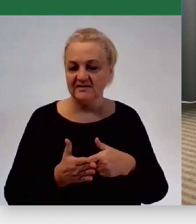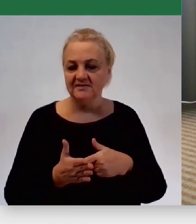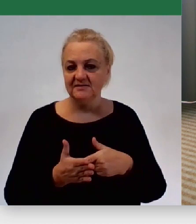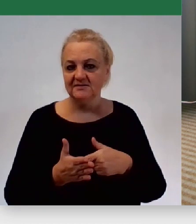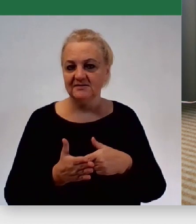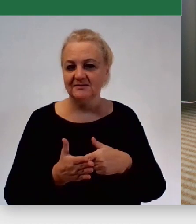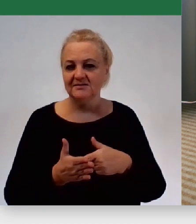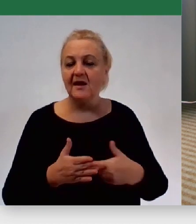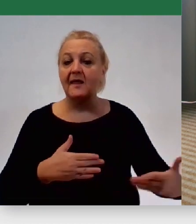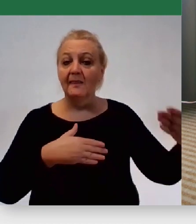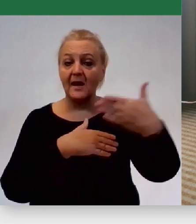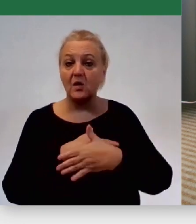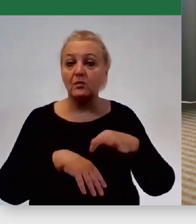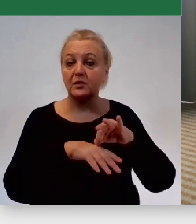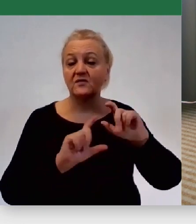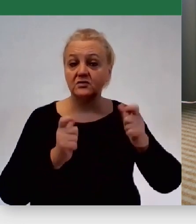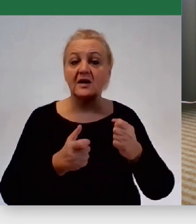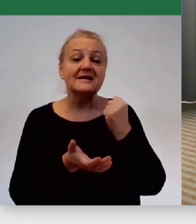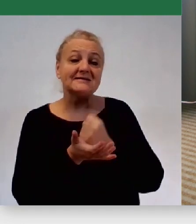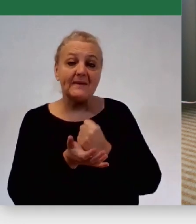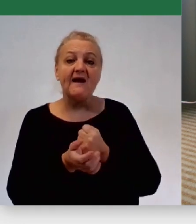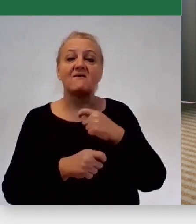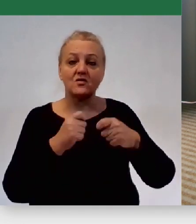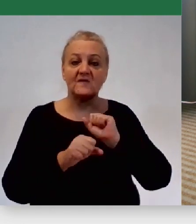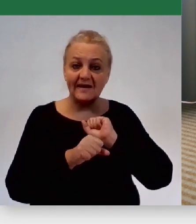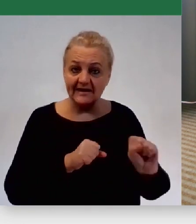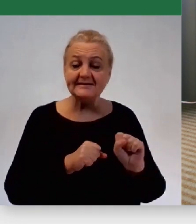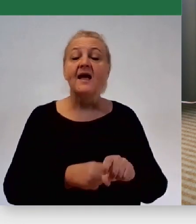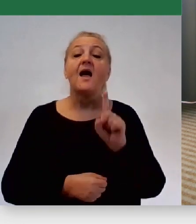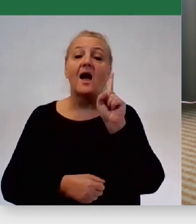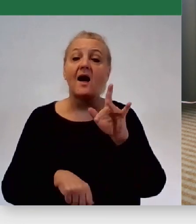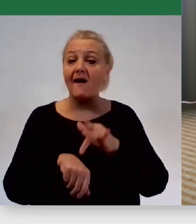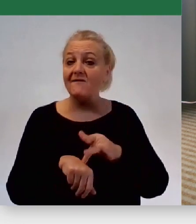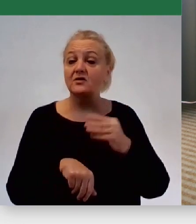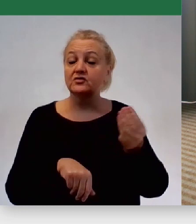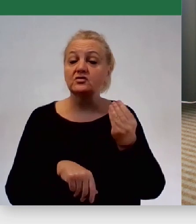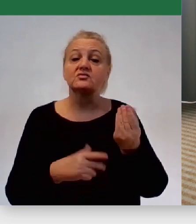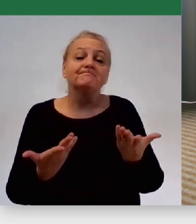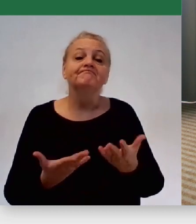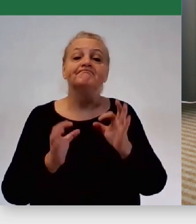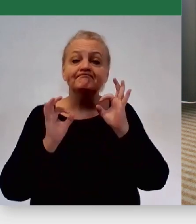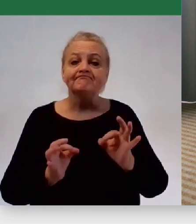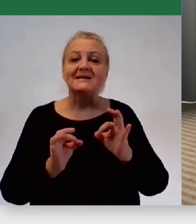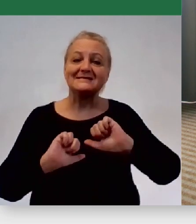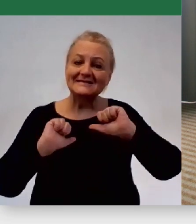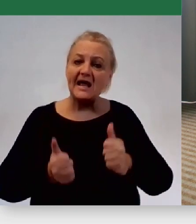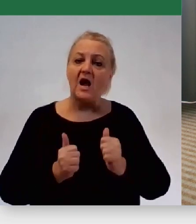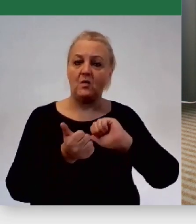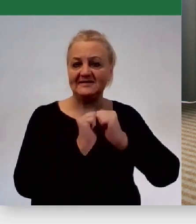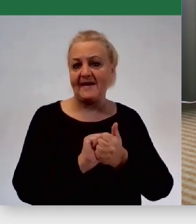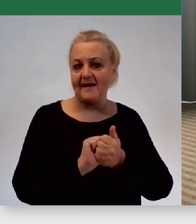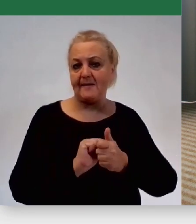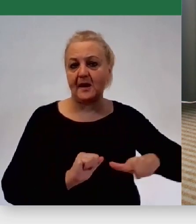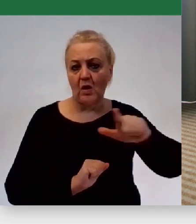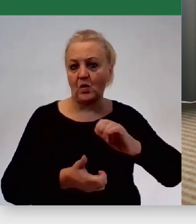który na końcu doprowadzi do tego, że sprawa będzie rozwiązana, ale efektem też będzie jakaś trwała przebudowa tej lokalnej